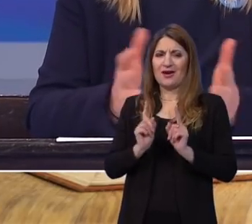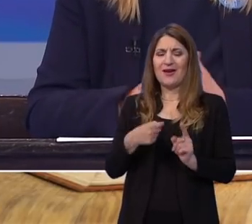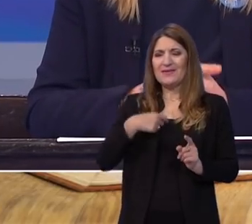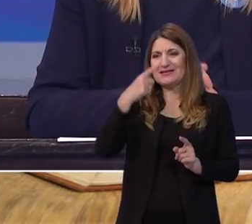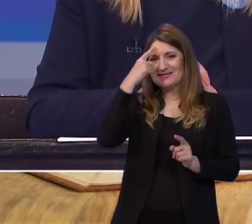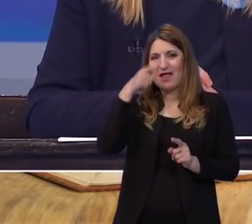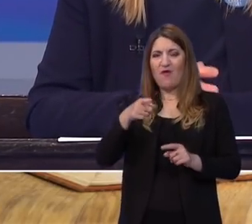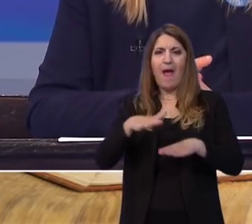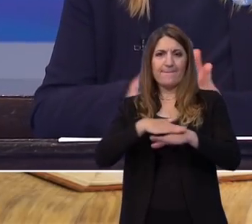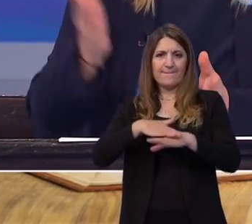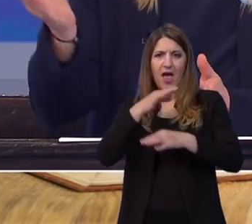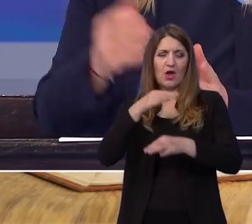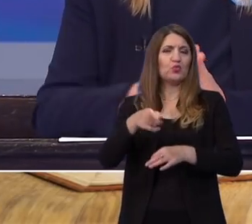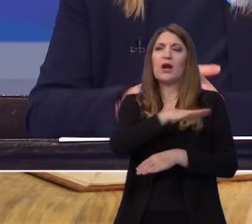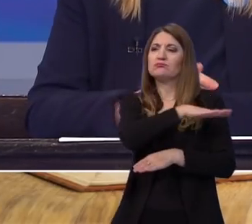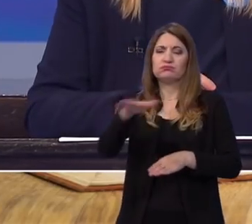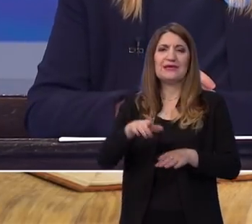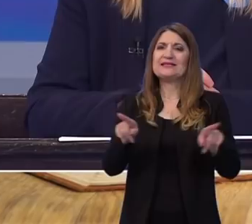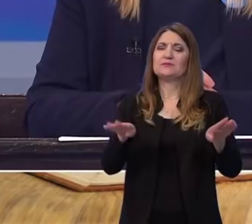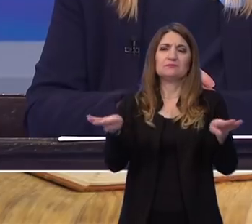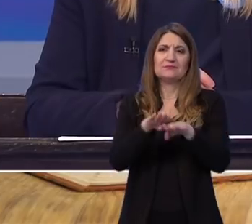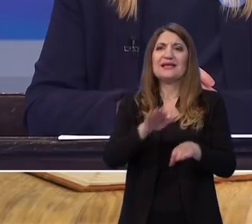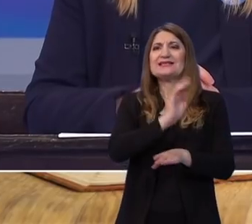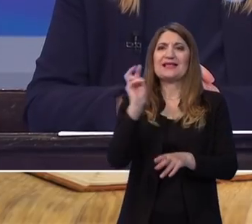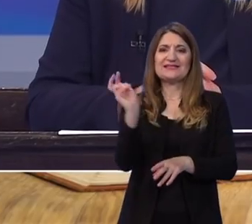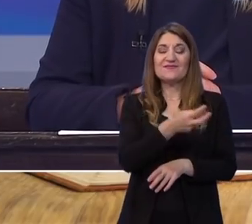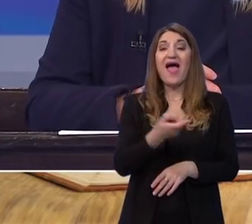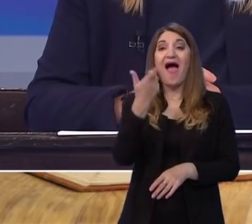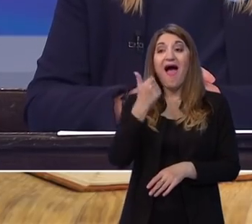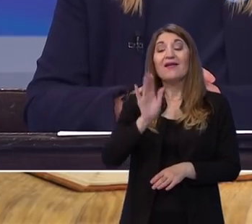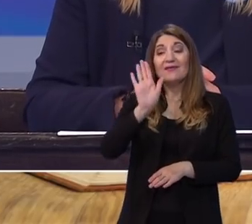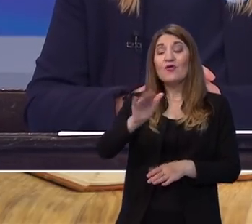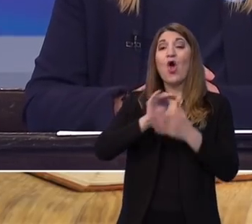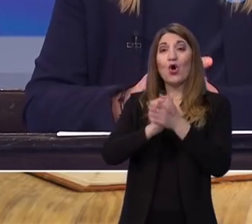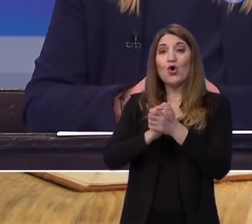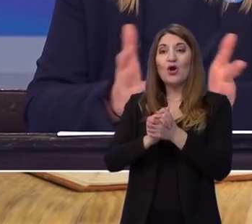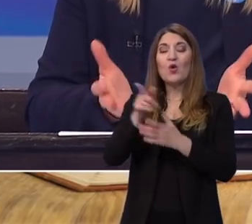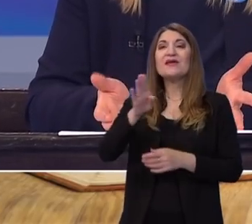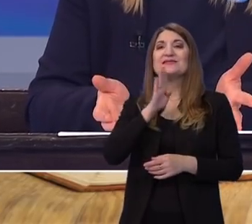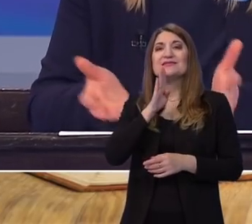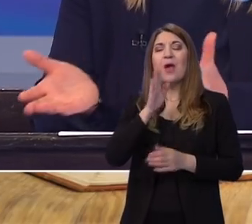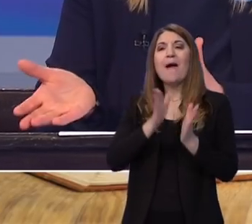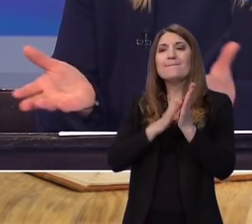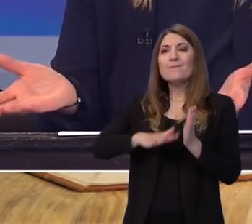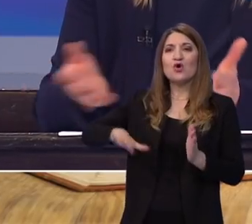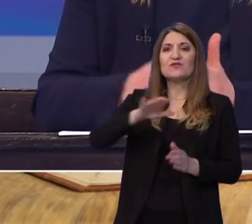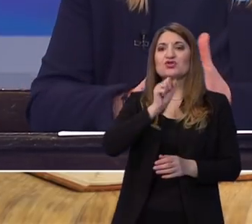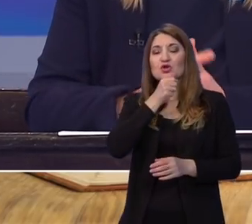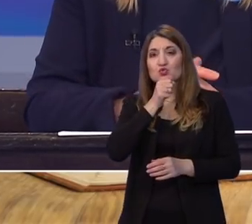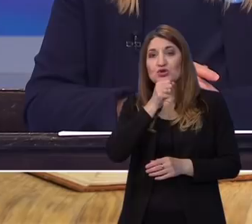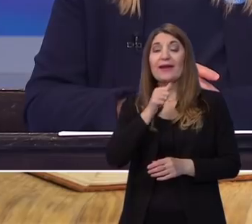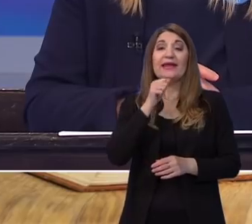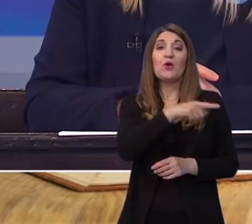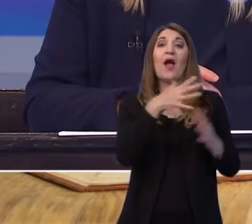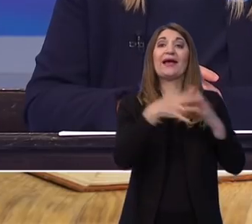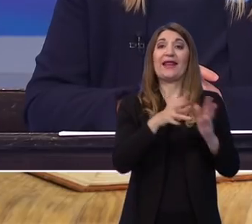matura jednaka je za sve, ali posebice za tvoje kolege u Sisačkom, Oslovačkoj, Županiji, a recimo